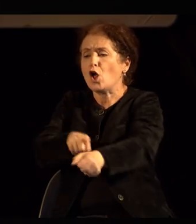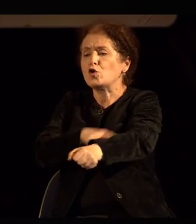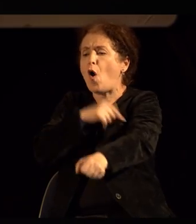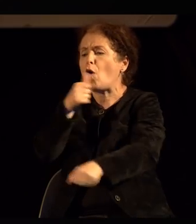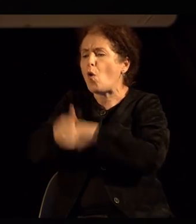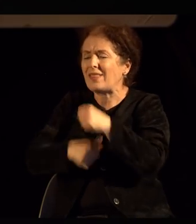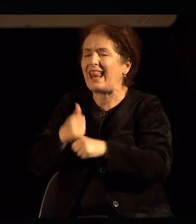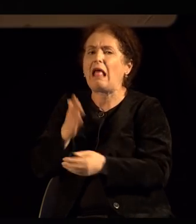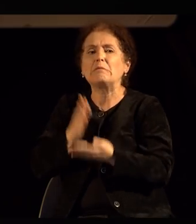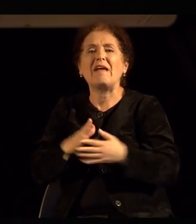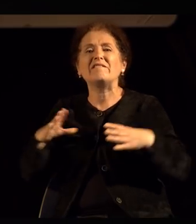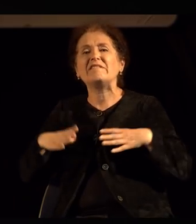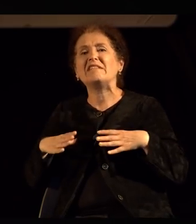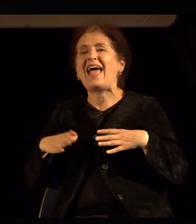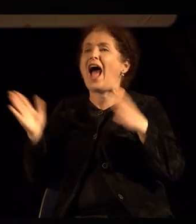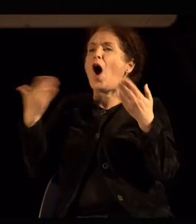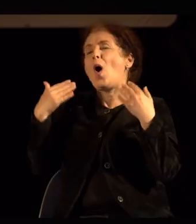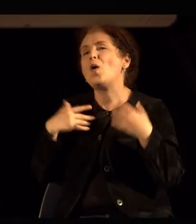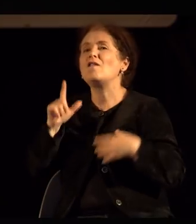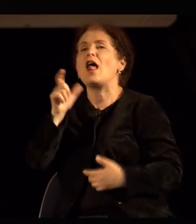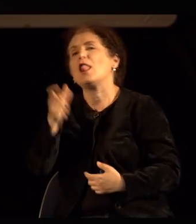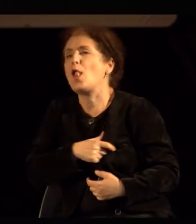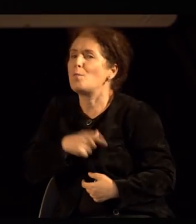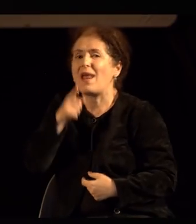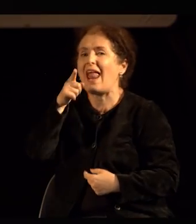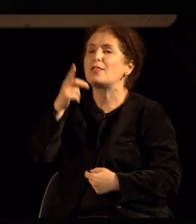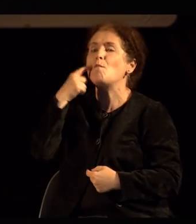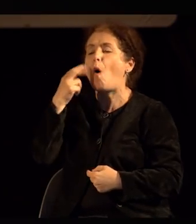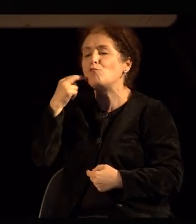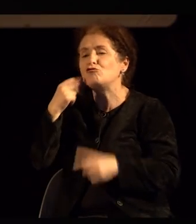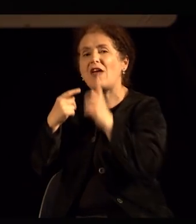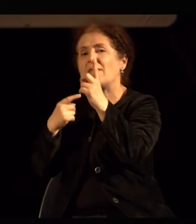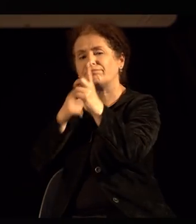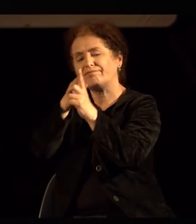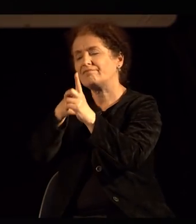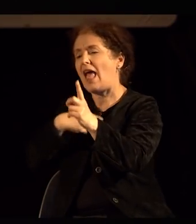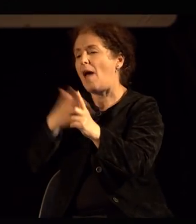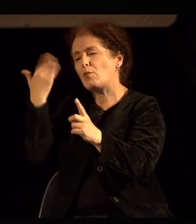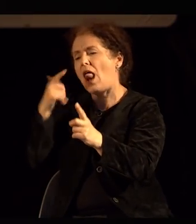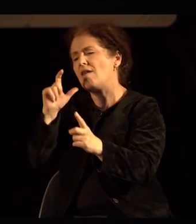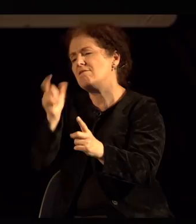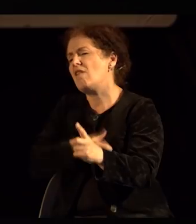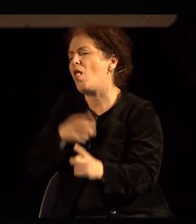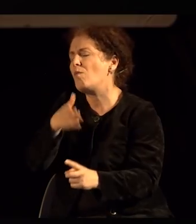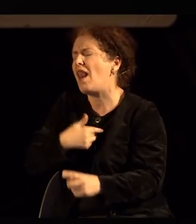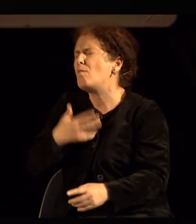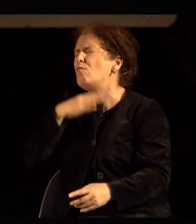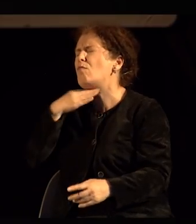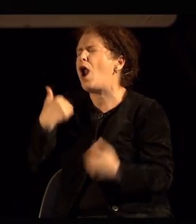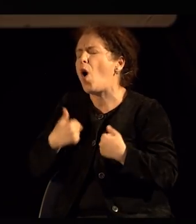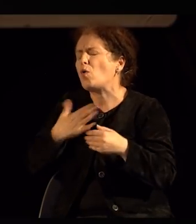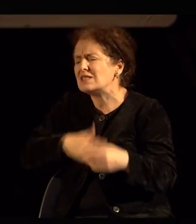години бев романтично идеализираќки и влюбена во едно момче, кое за моји